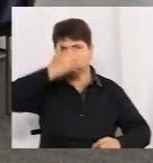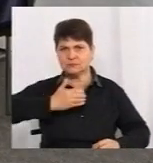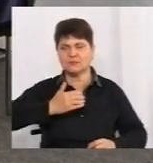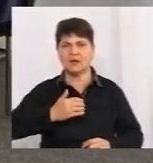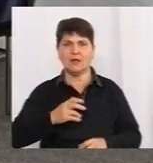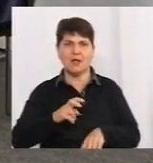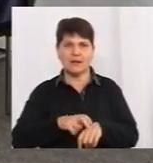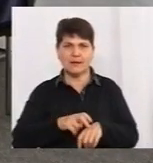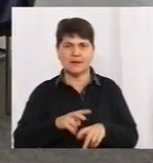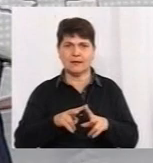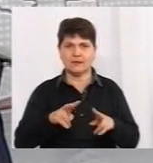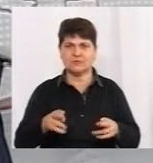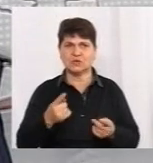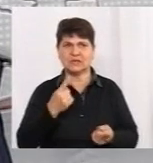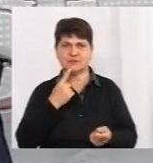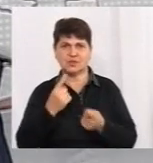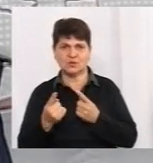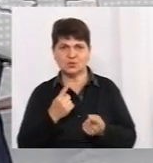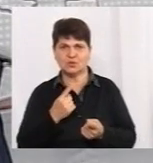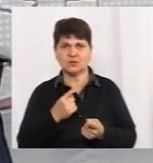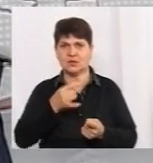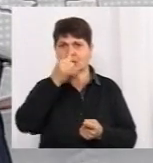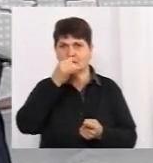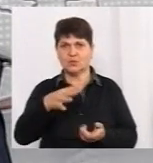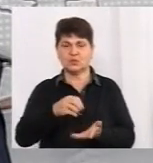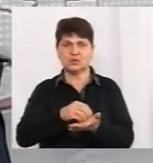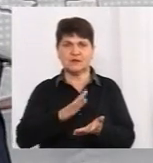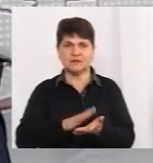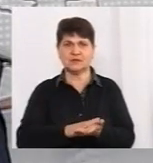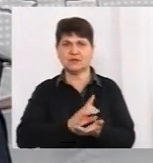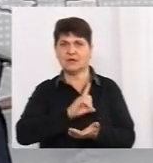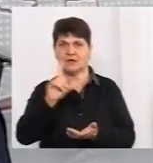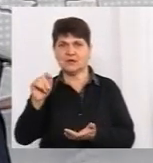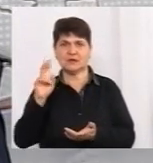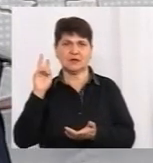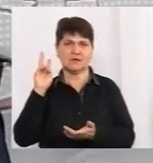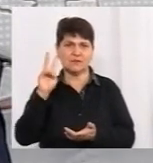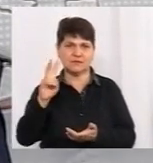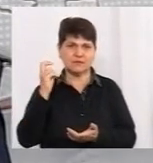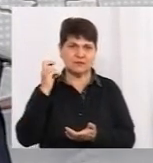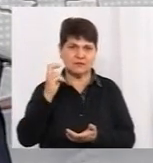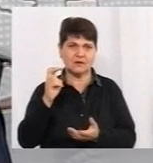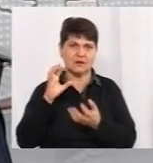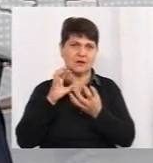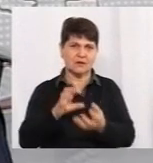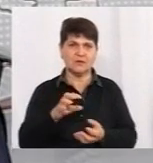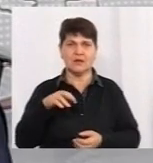він також не може визначити, він їде в транспорті, чи йде в магазин,